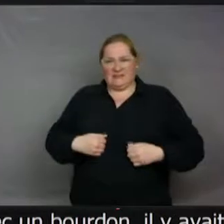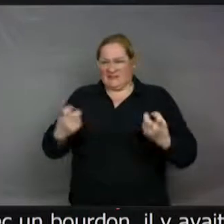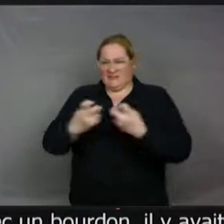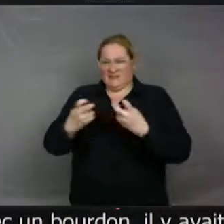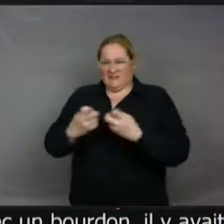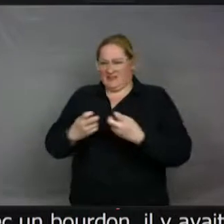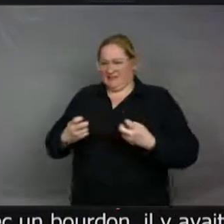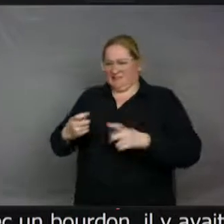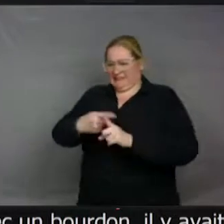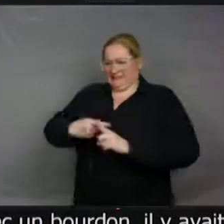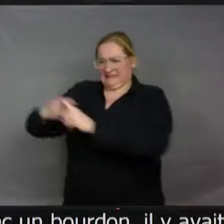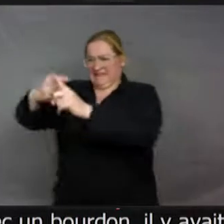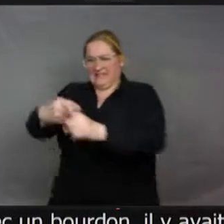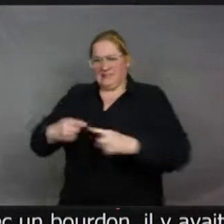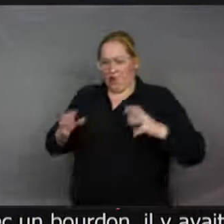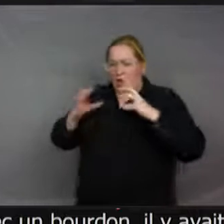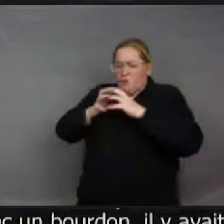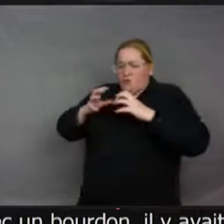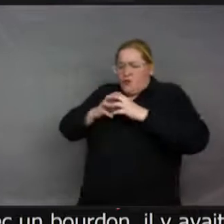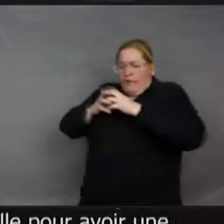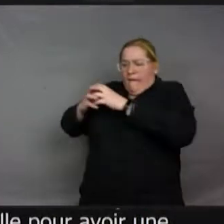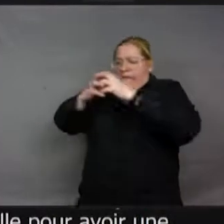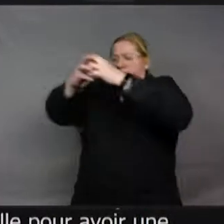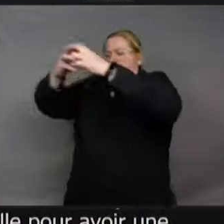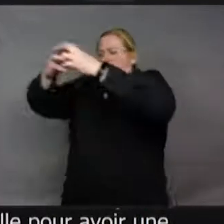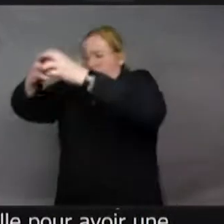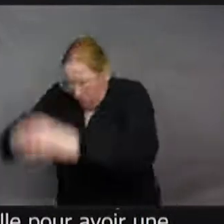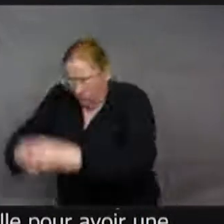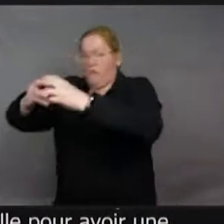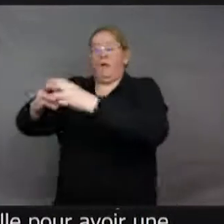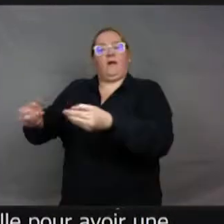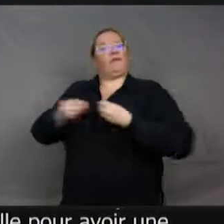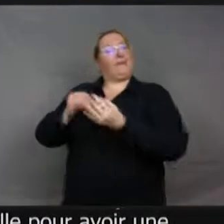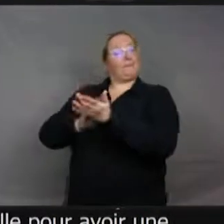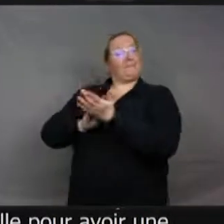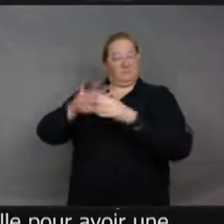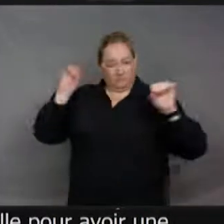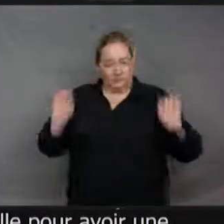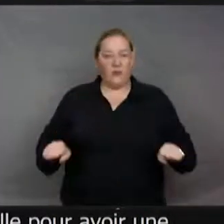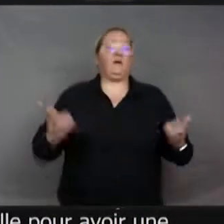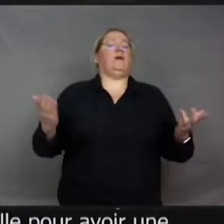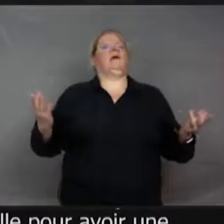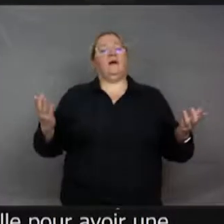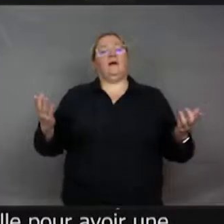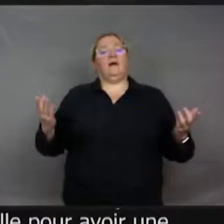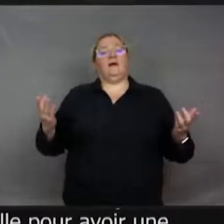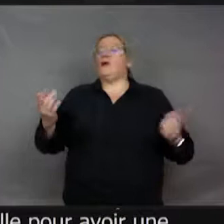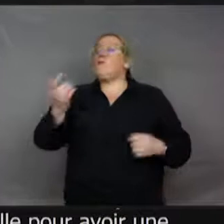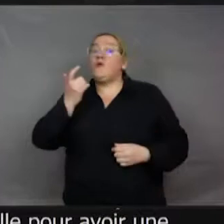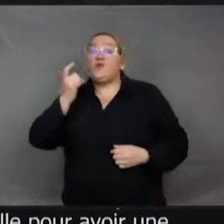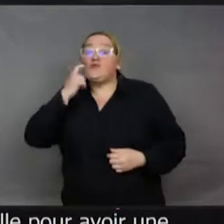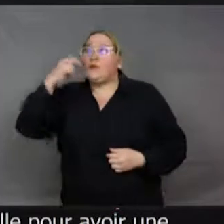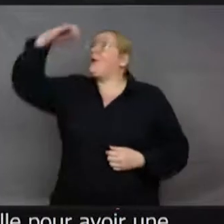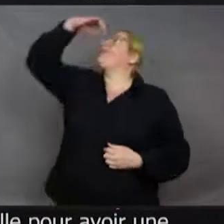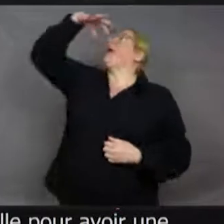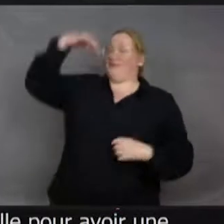cible, au milieu de la pièce, dans un petit récipient, une boule. Et quand il met la boule là, hop, il y avait une goutte de sucre. Donc, en très